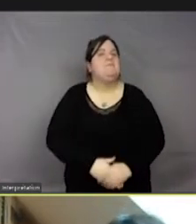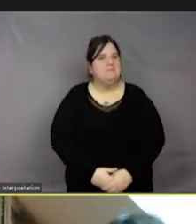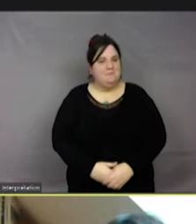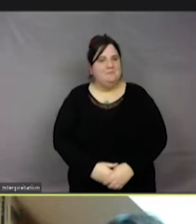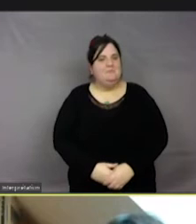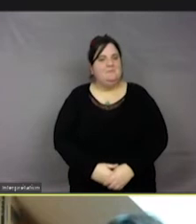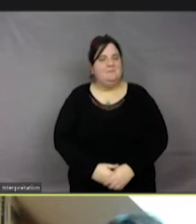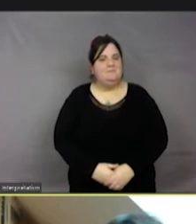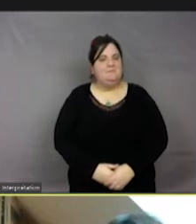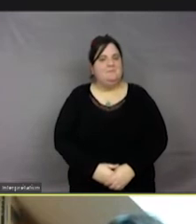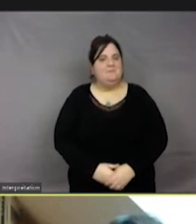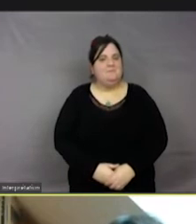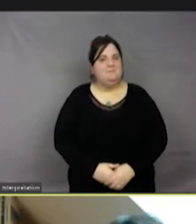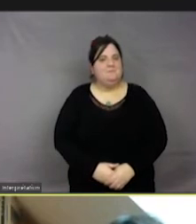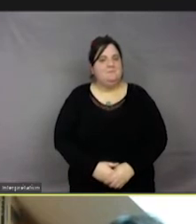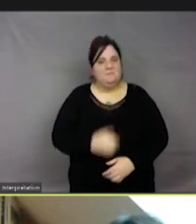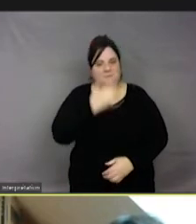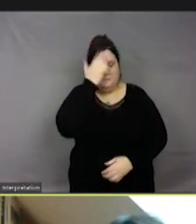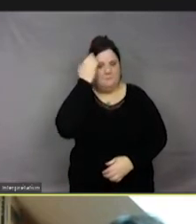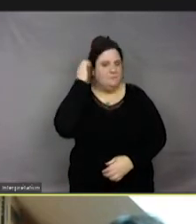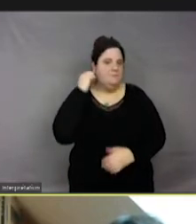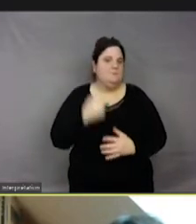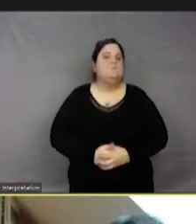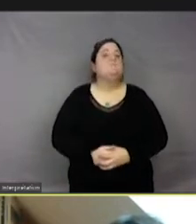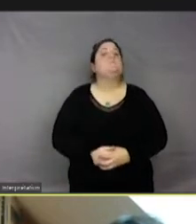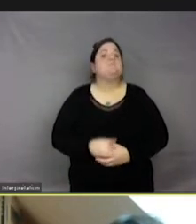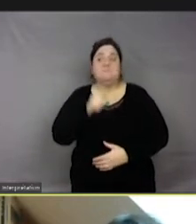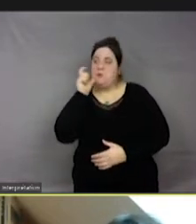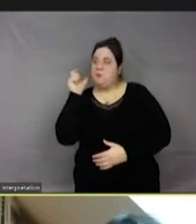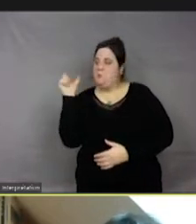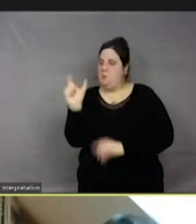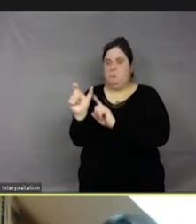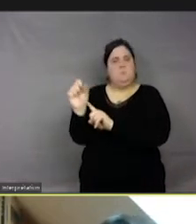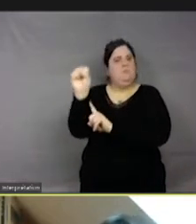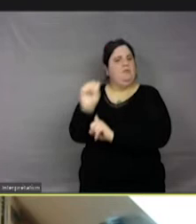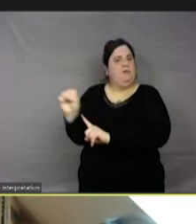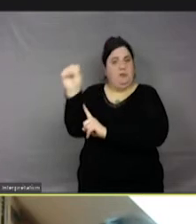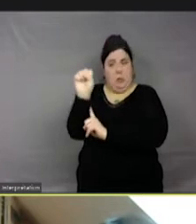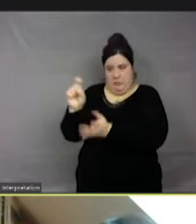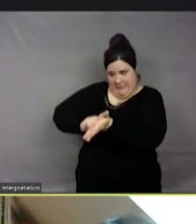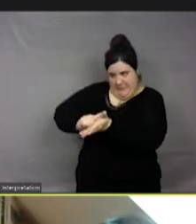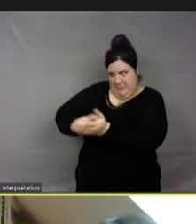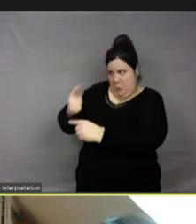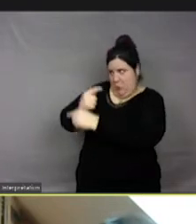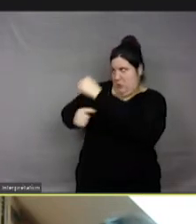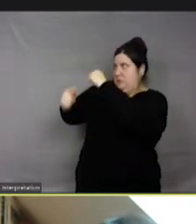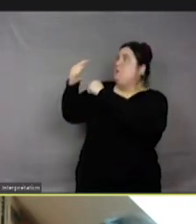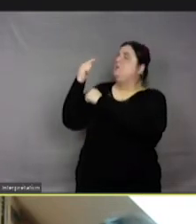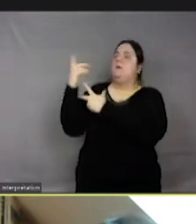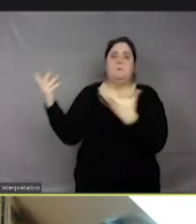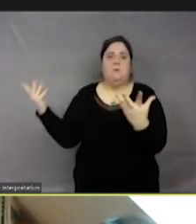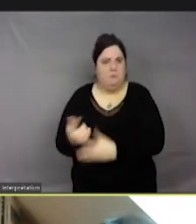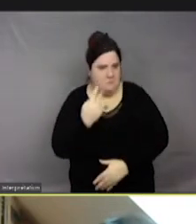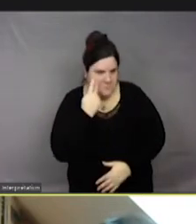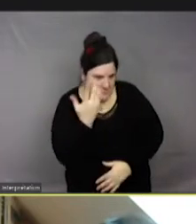Alors, quand on rentre dans l'étymologie du mot « sentience », on voit qu